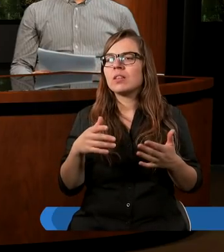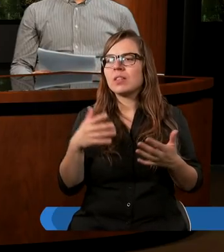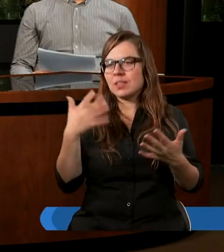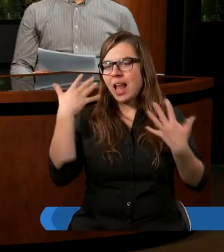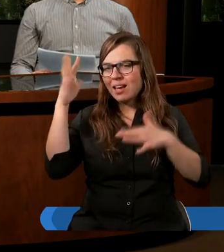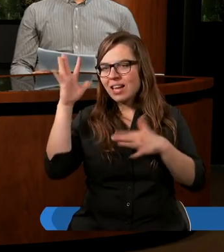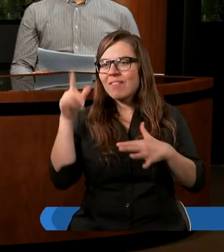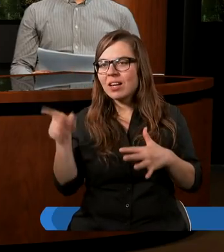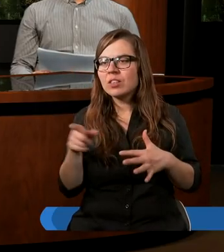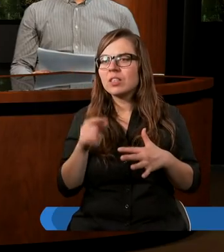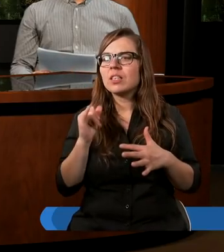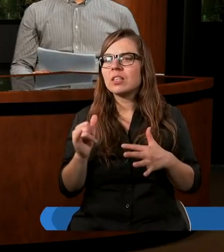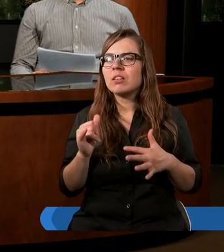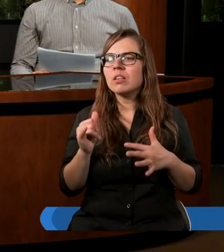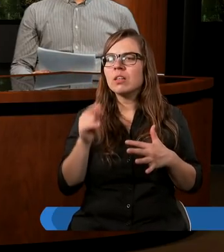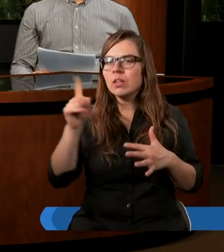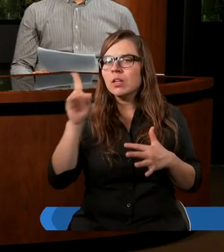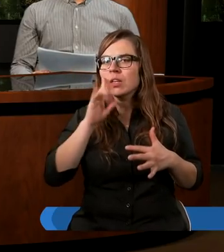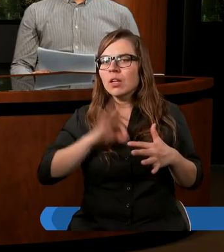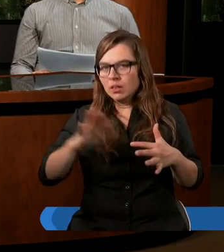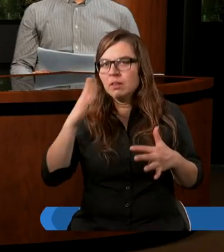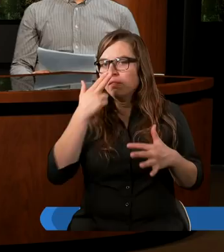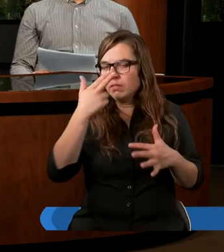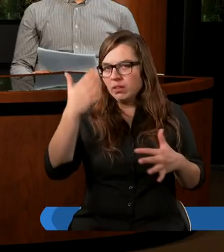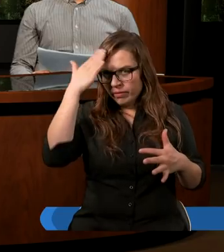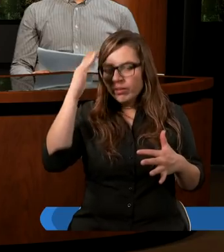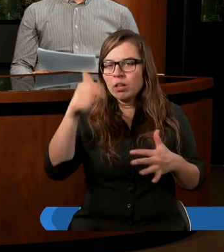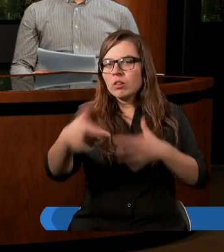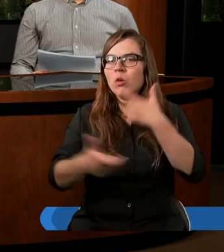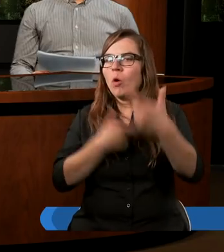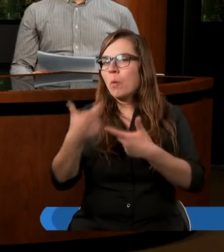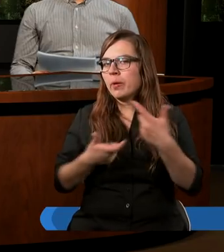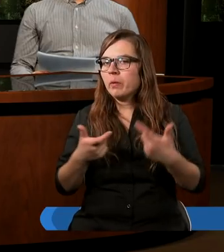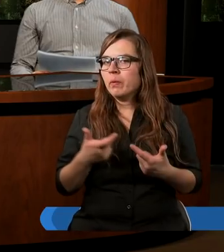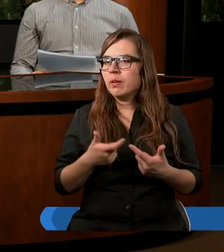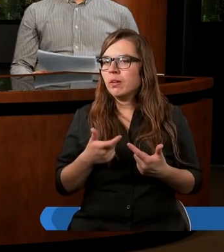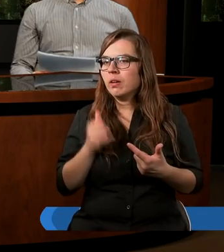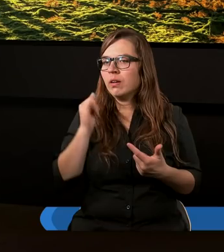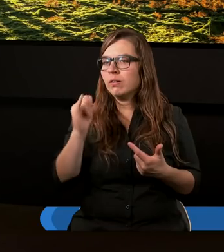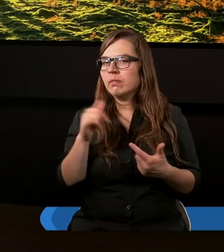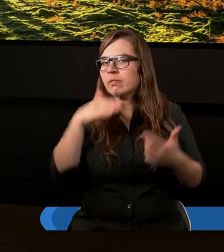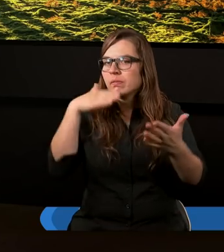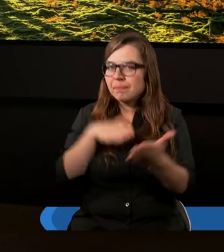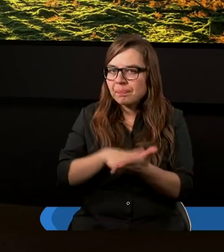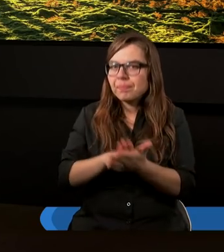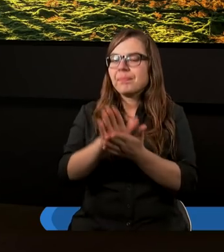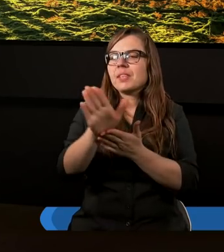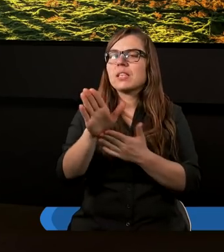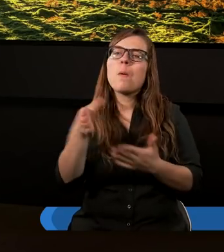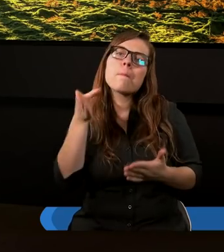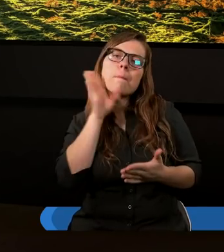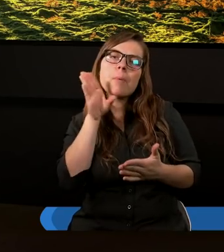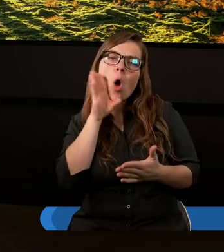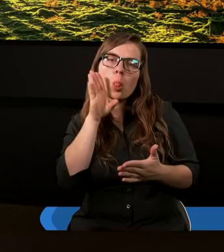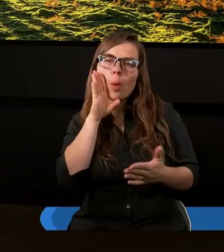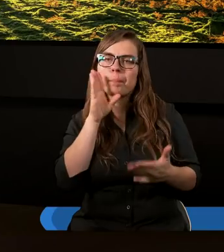i jego syn widział to, co on robi. I zaczął podobnie